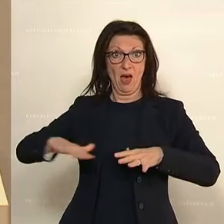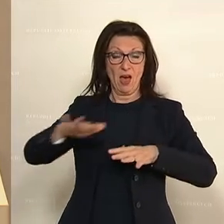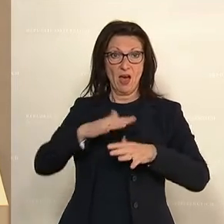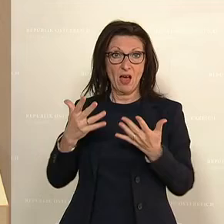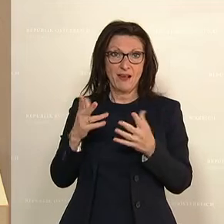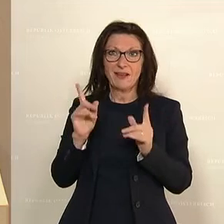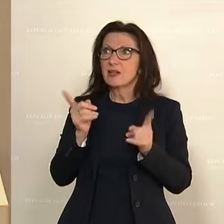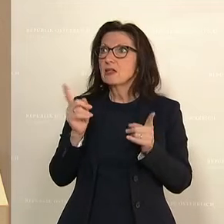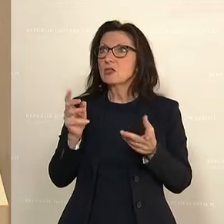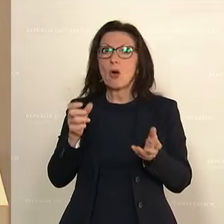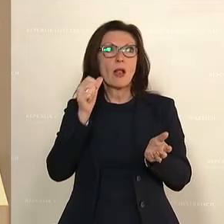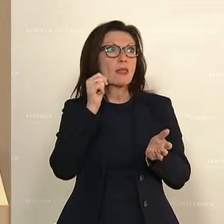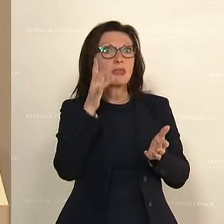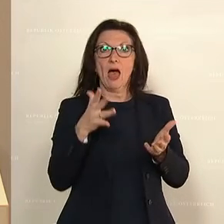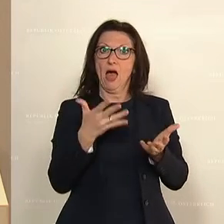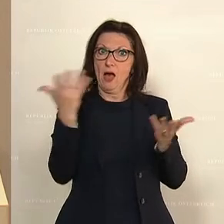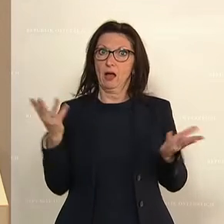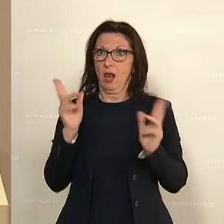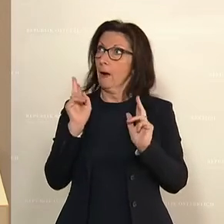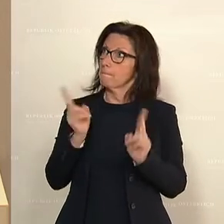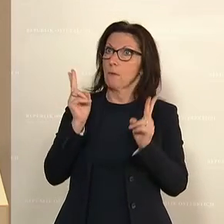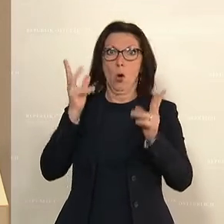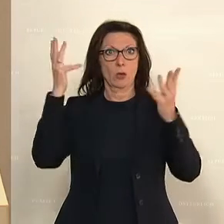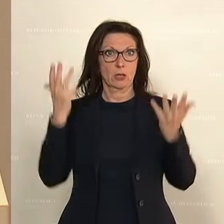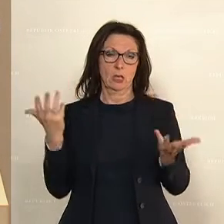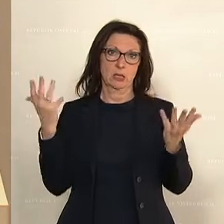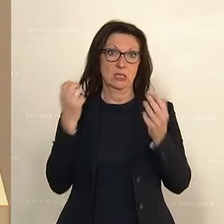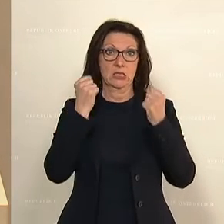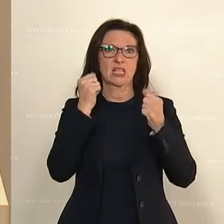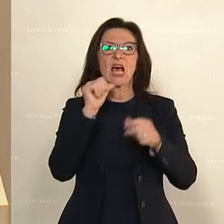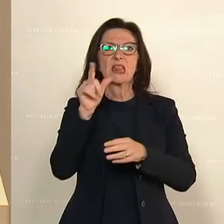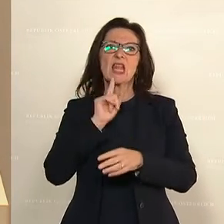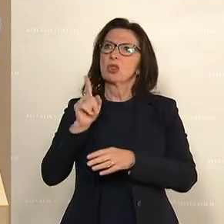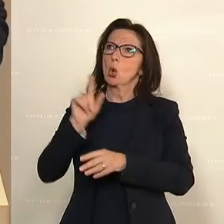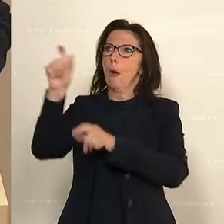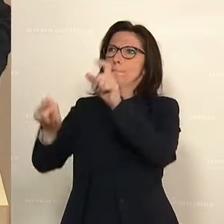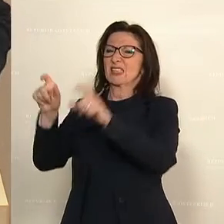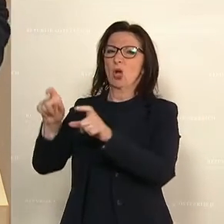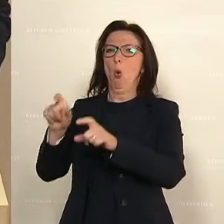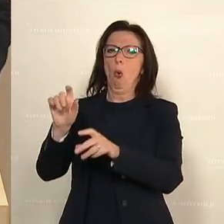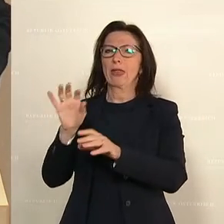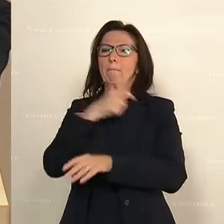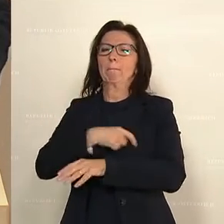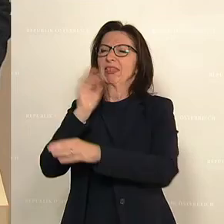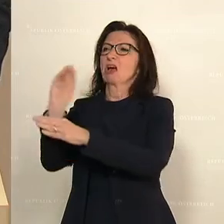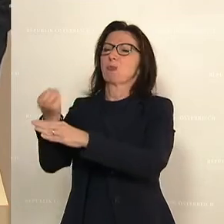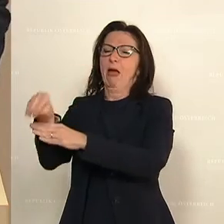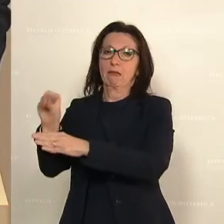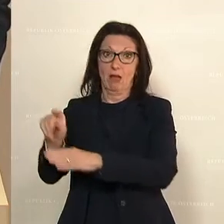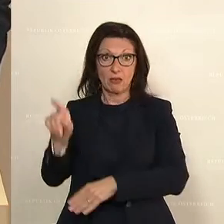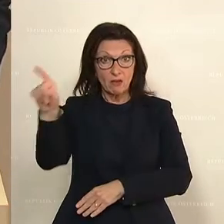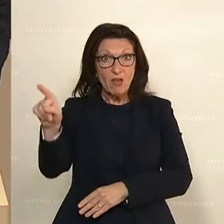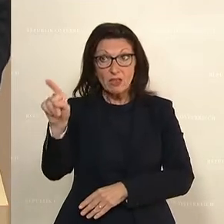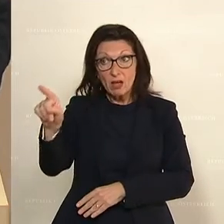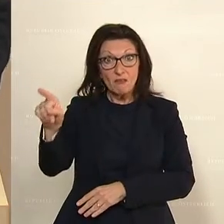alltäglichen Leistungsträgerinnen und Leistungsträger sichert. Und nicht für ihre Spenderinnen und Spender. Denn wenn die Sorgen und